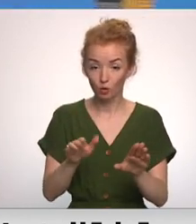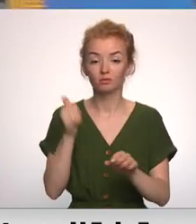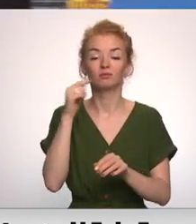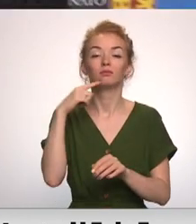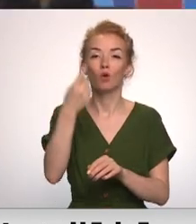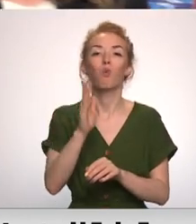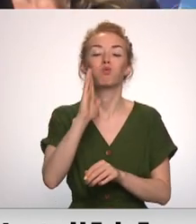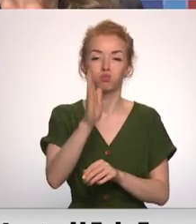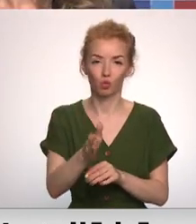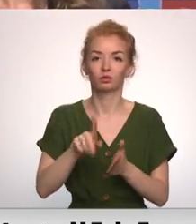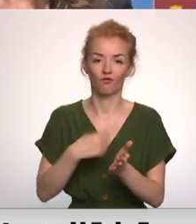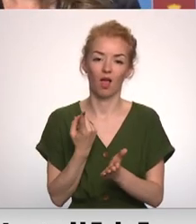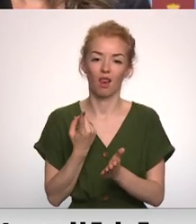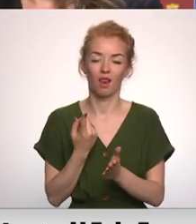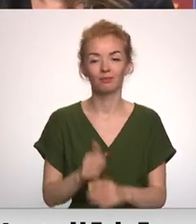Būs vēl.